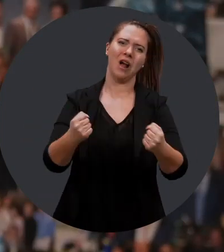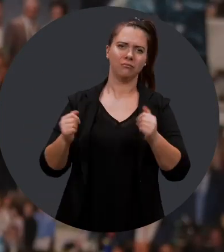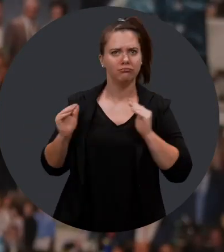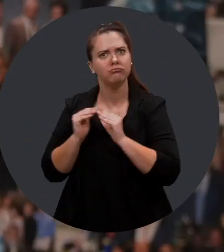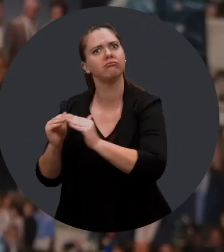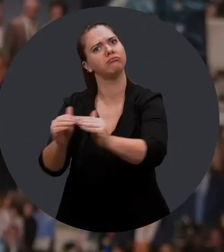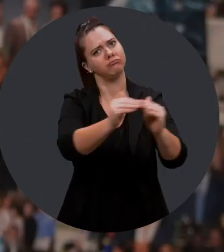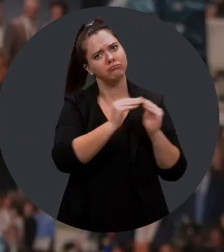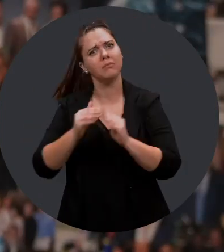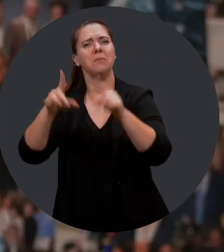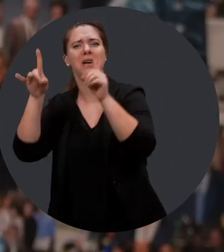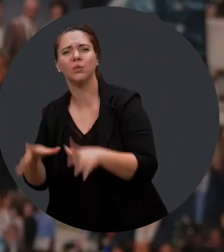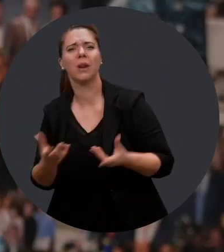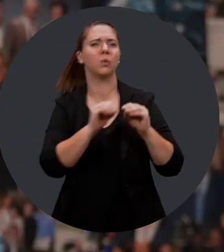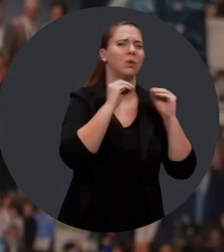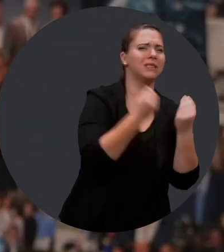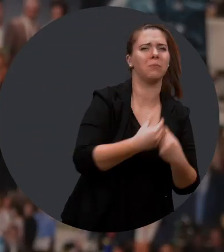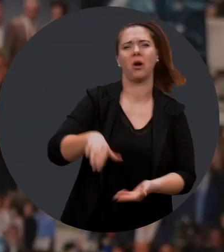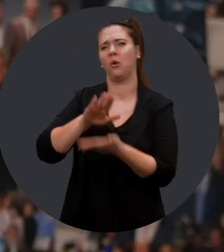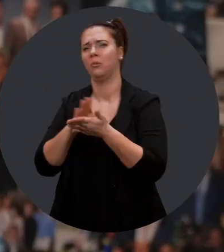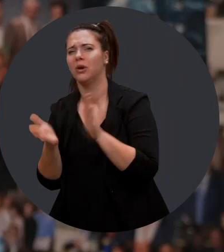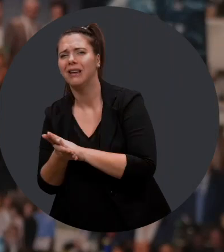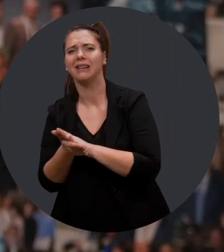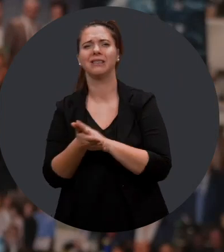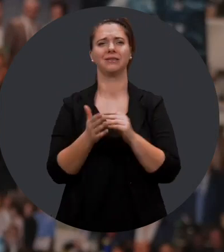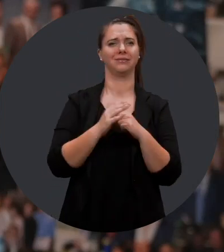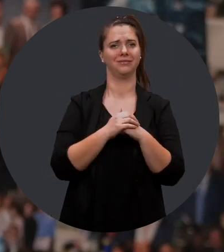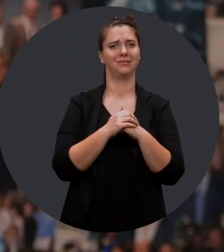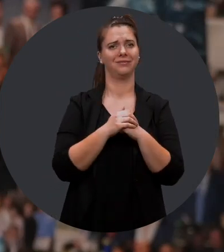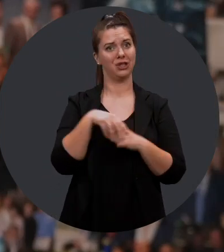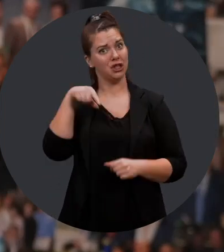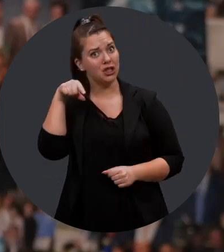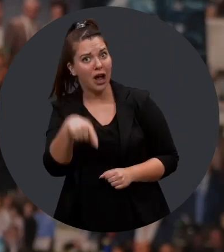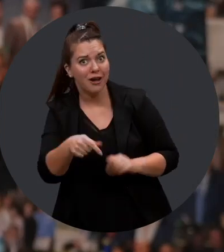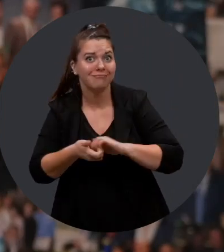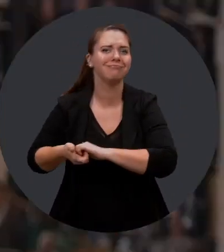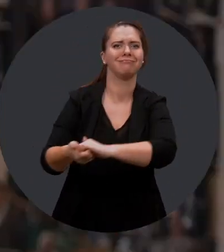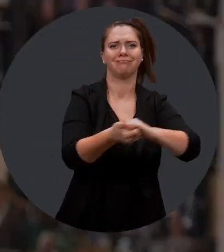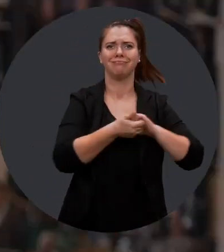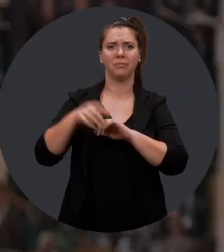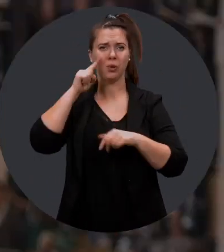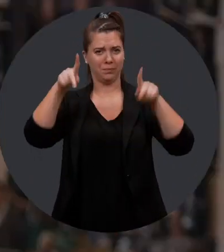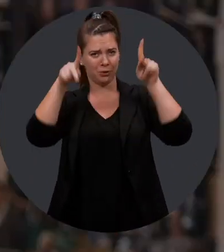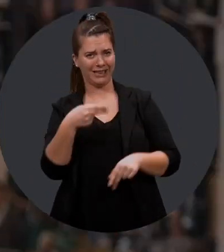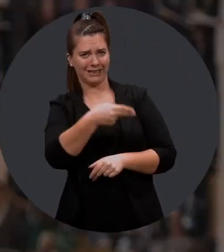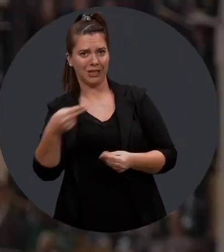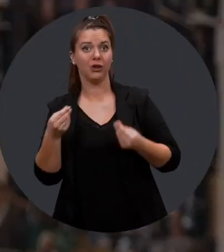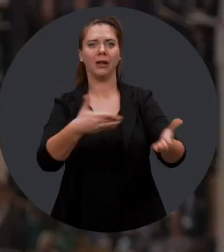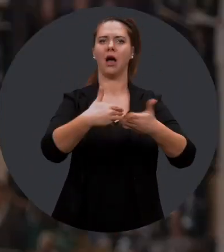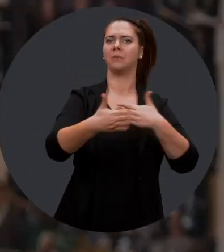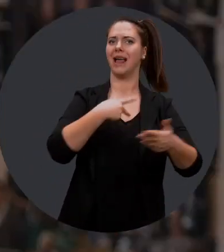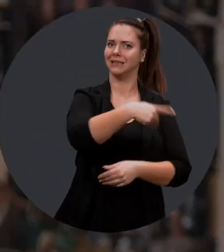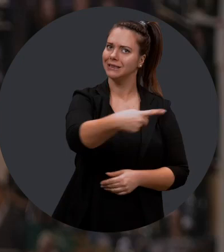efforts de tous, autant ceux des individus, des organisations que des entreprises. C'est cette solidarité qui